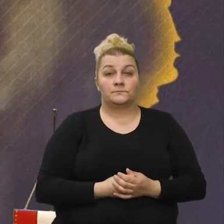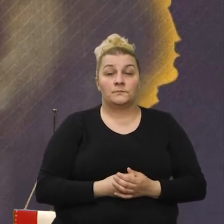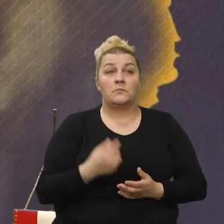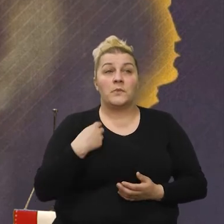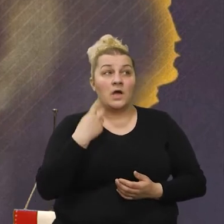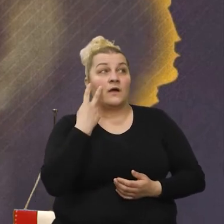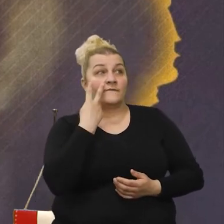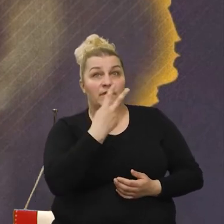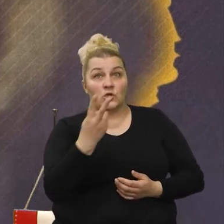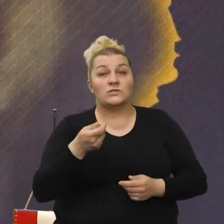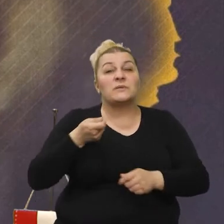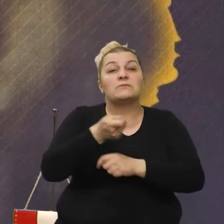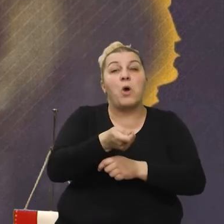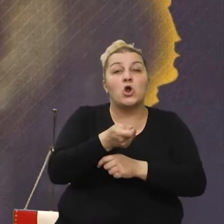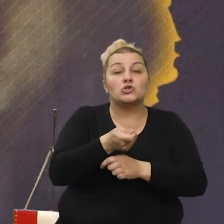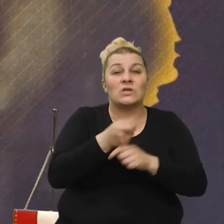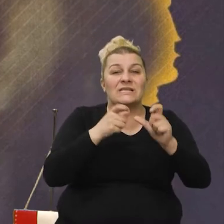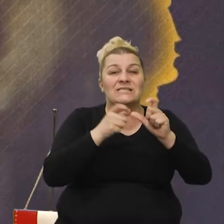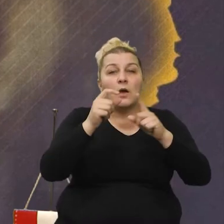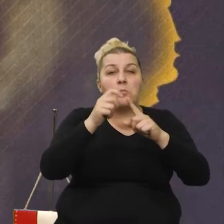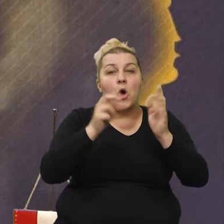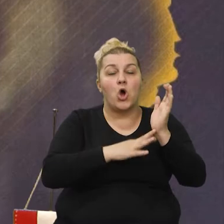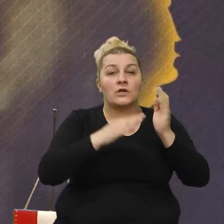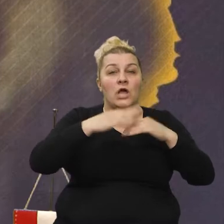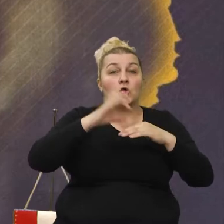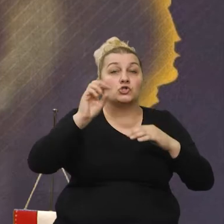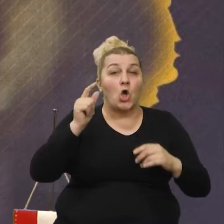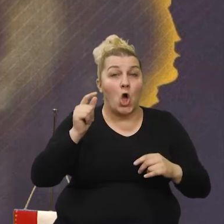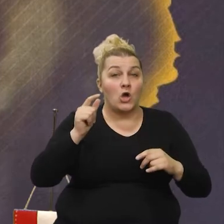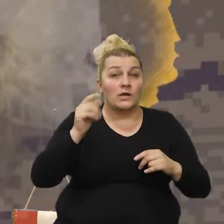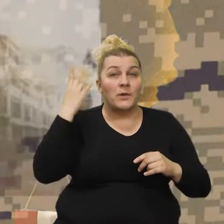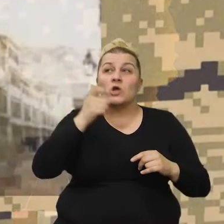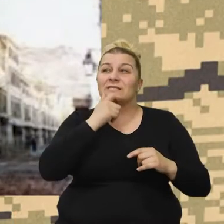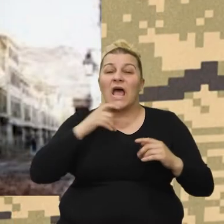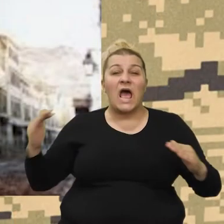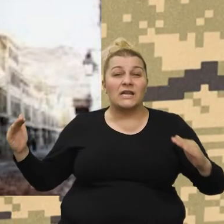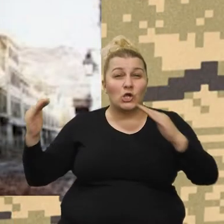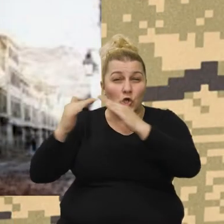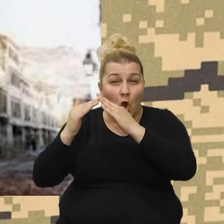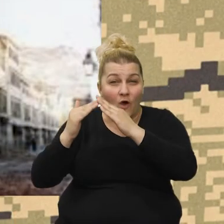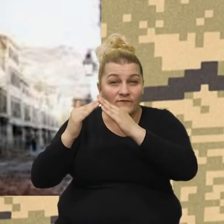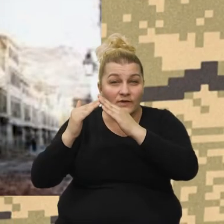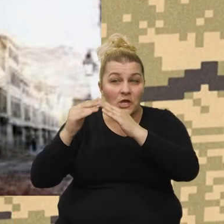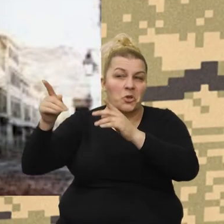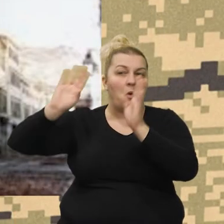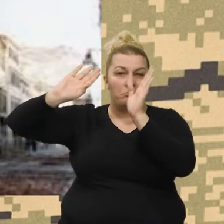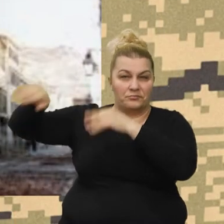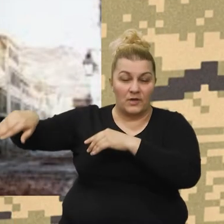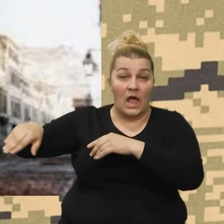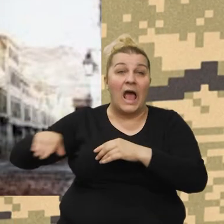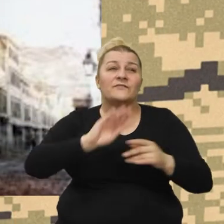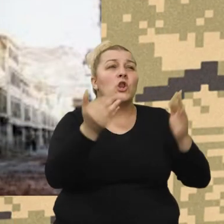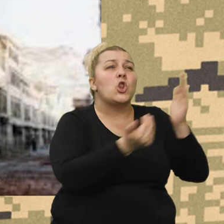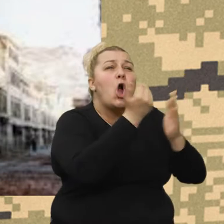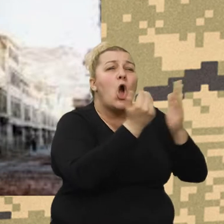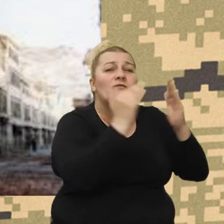sam vidio da je sponza bila pošteđena. Samo sponza. Starije krov. Svi su drugi krovovi novi. Znači sve